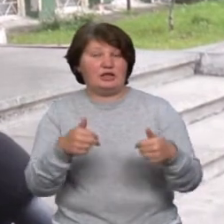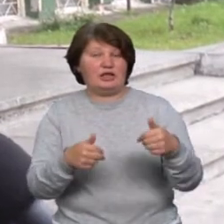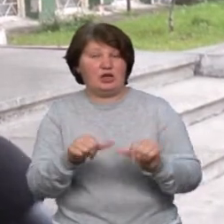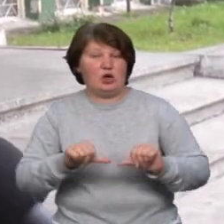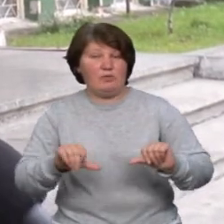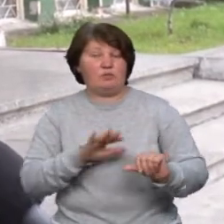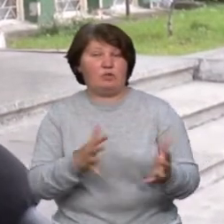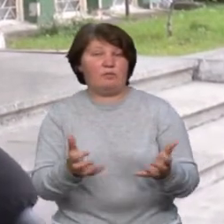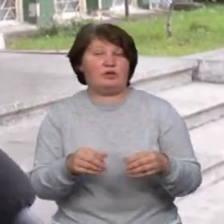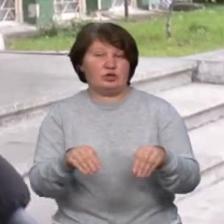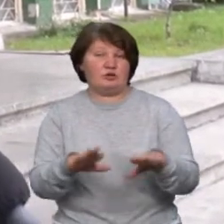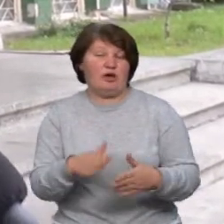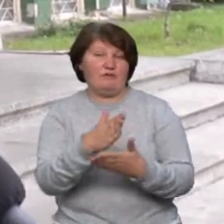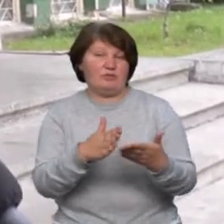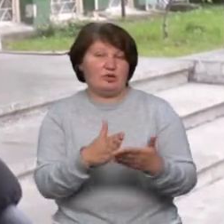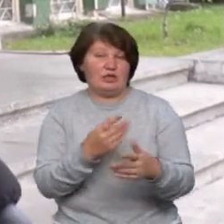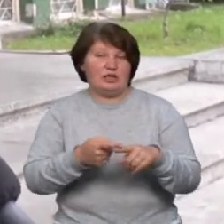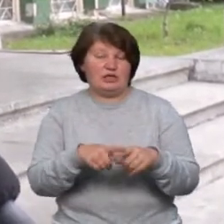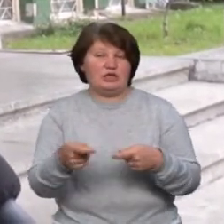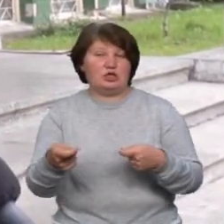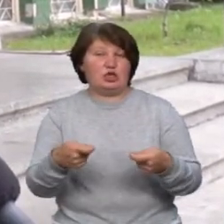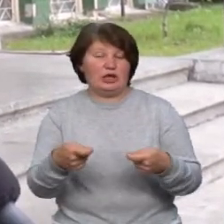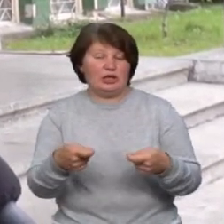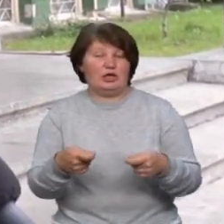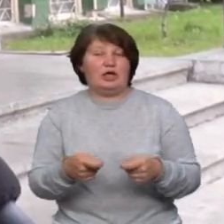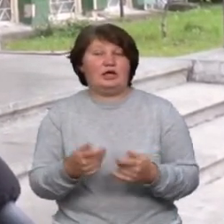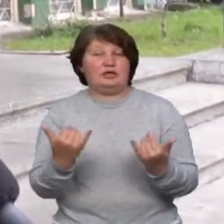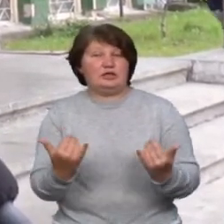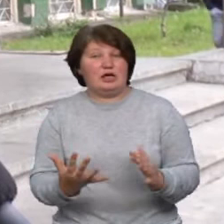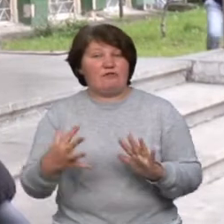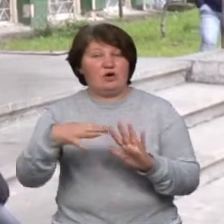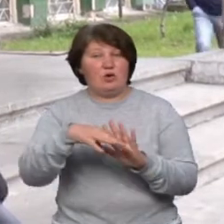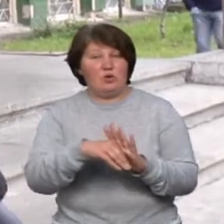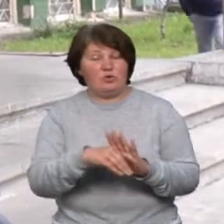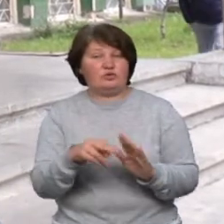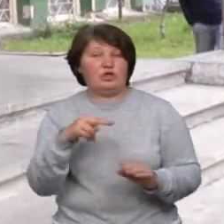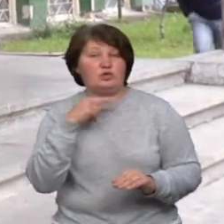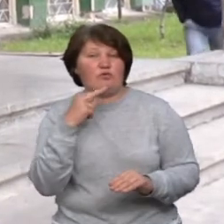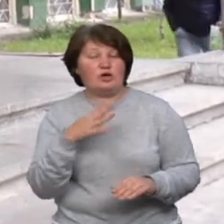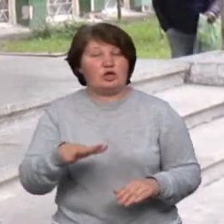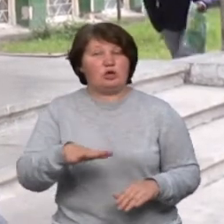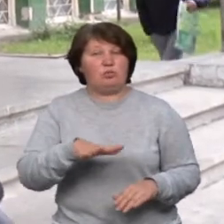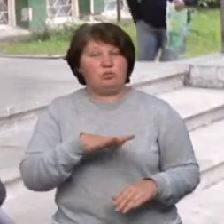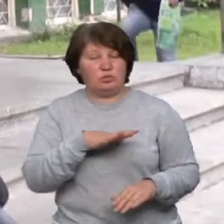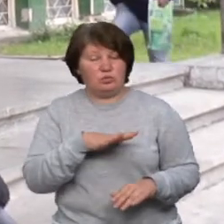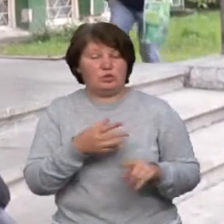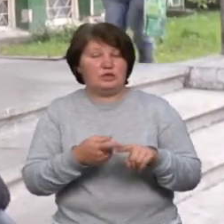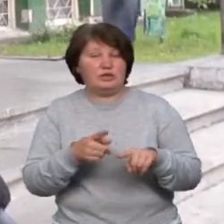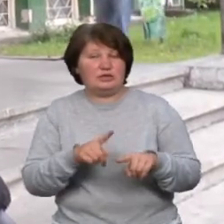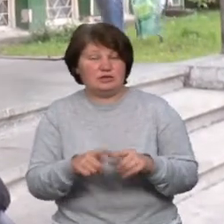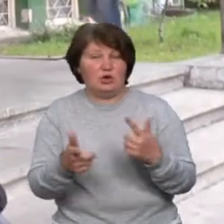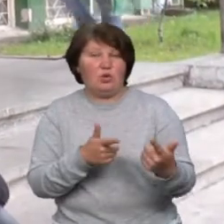прийнято рішення відмінити дані торги. Зараз враховуються ті зауваження, які були по фіскальній службі. Ми готуємо